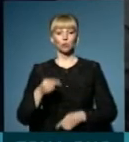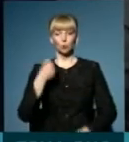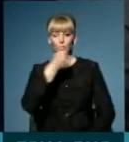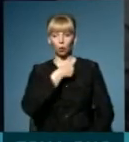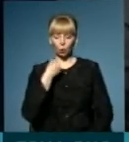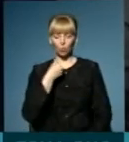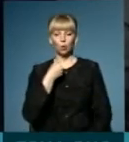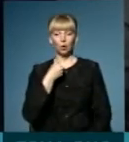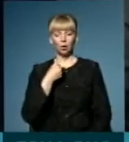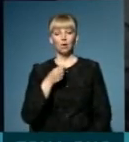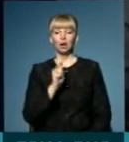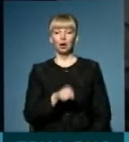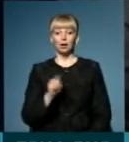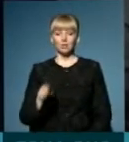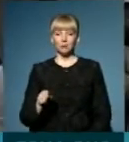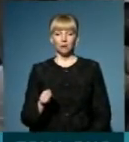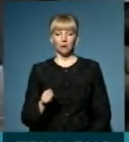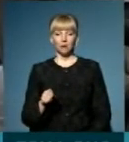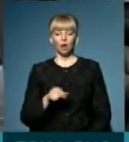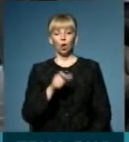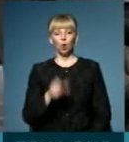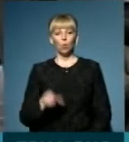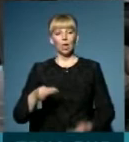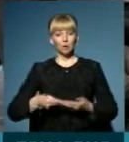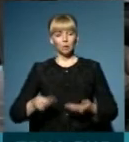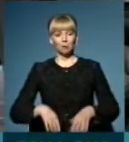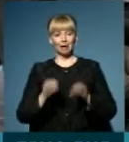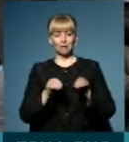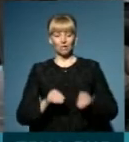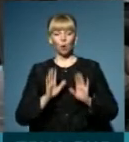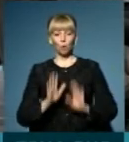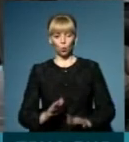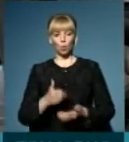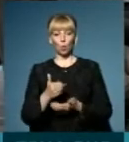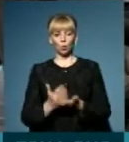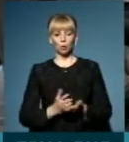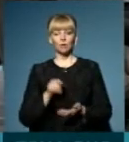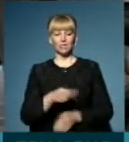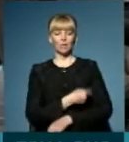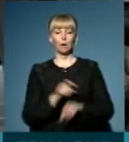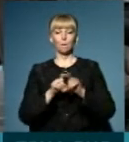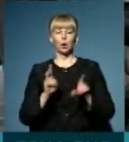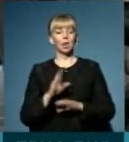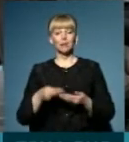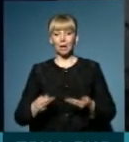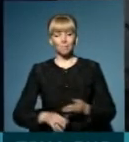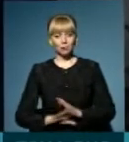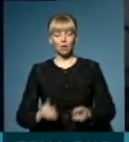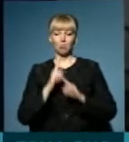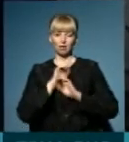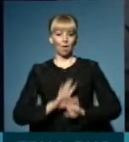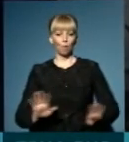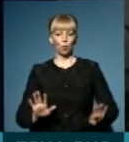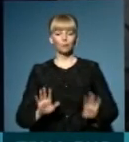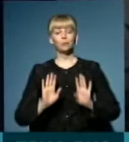року ті люди, які підписали декларацію, будуть обслуговуватись в цій приклініці. Ті, які не підписали, не будуть.